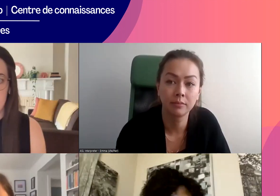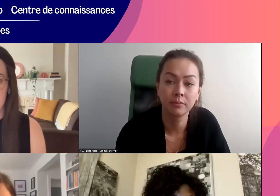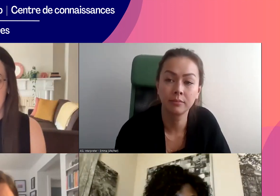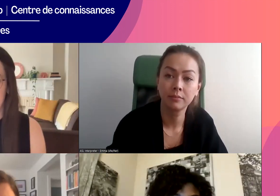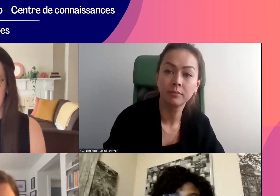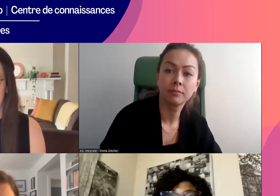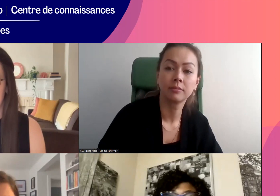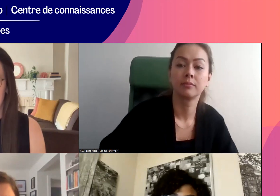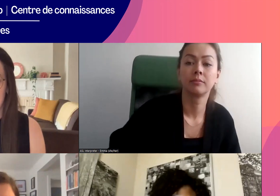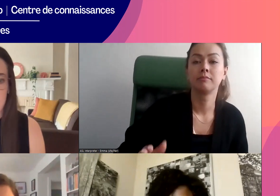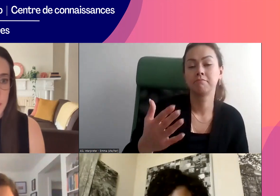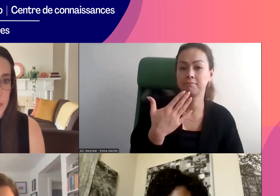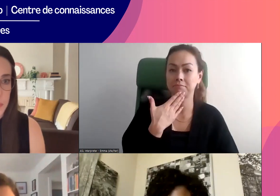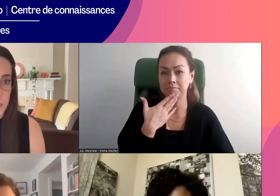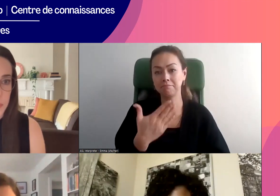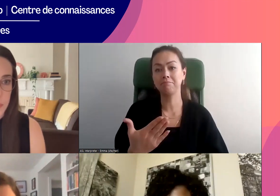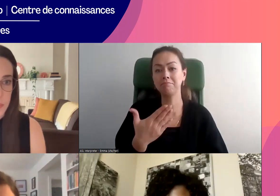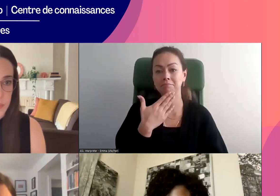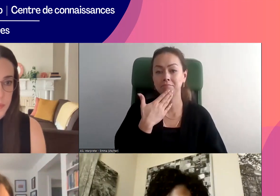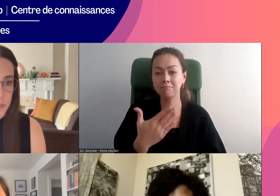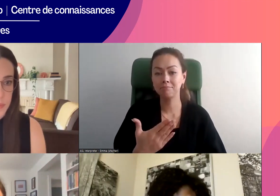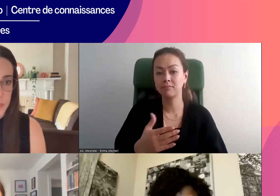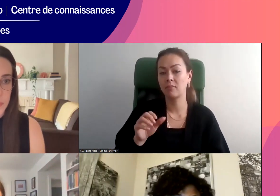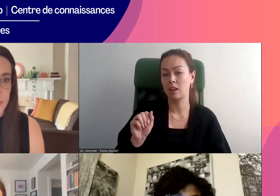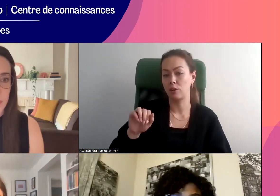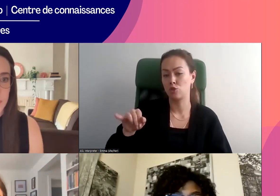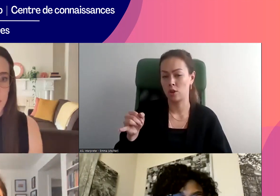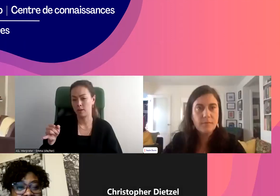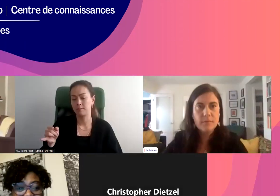Merci beaucoup. Merci.